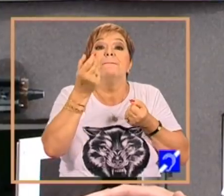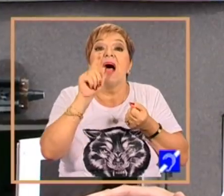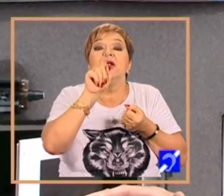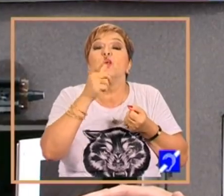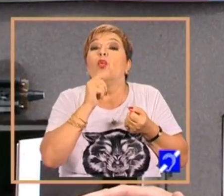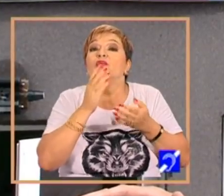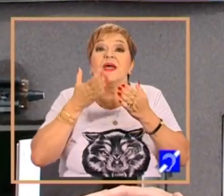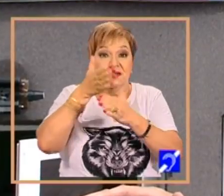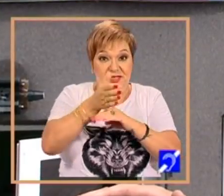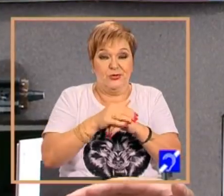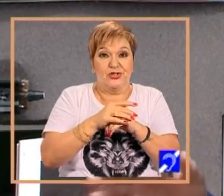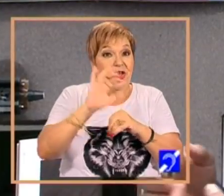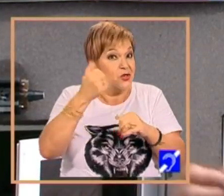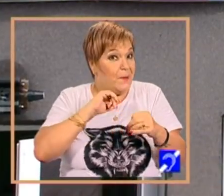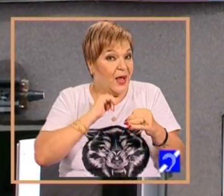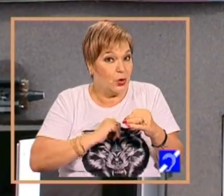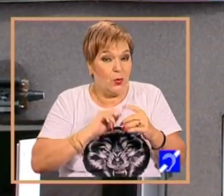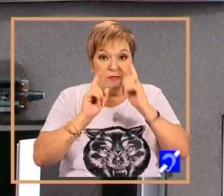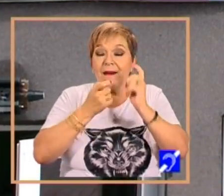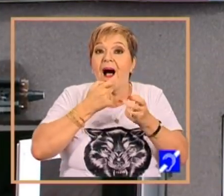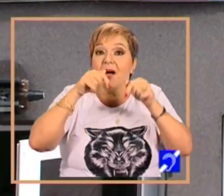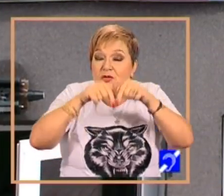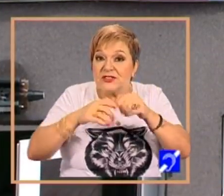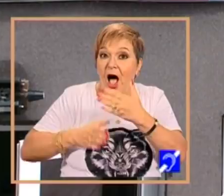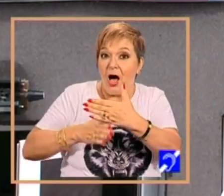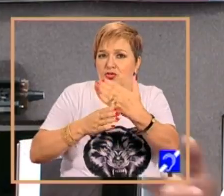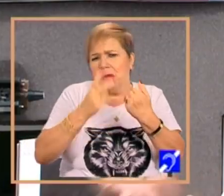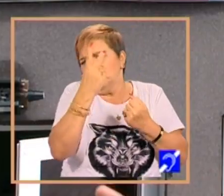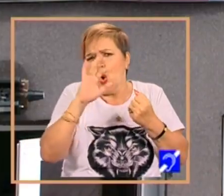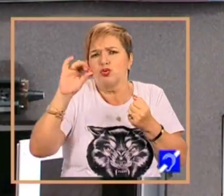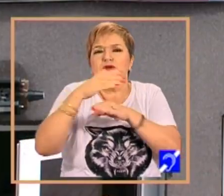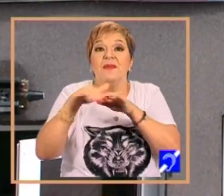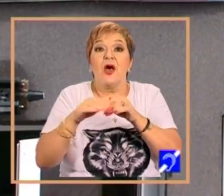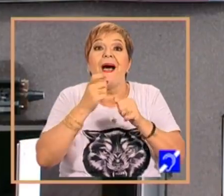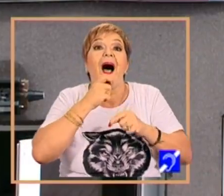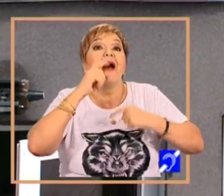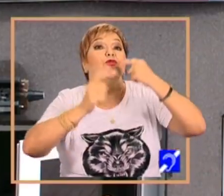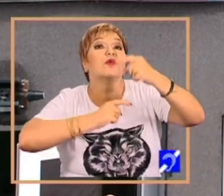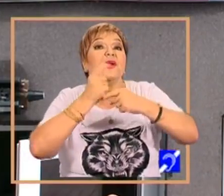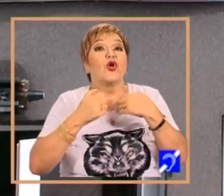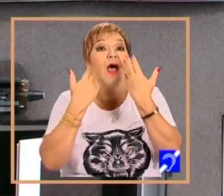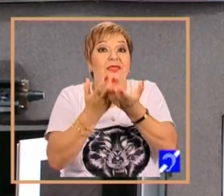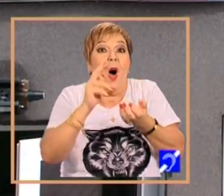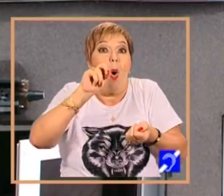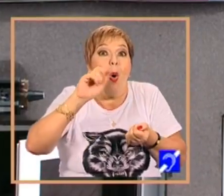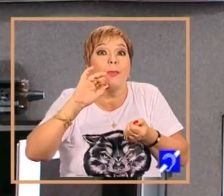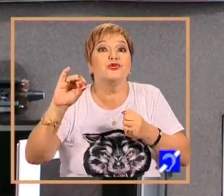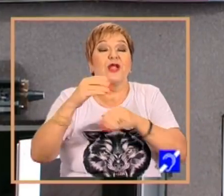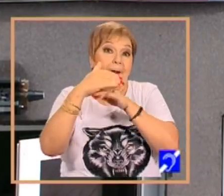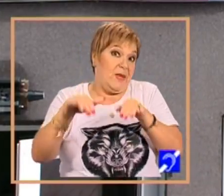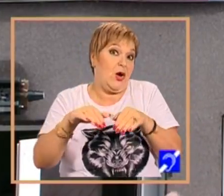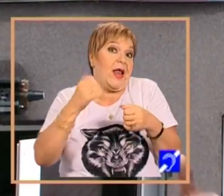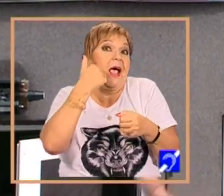Și, în general, finanțatorii, dacă în acest an ne ajută cu 200 de milioane, la anul ne ajută cu 800 de milioane. Aici este